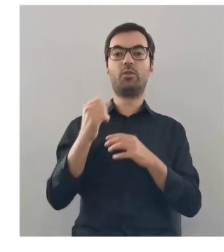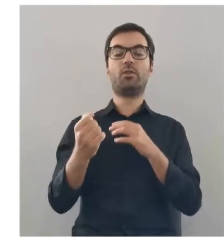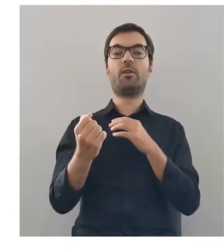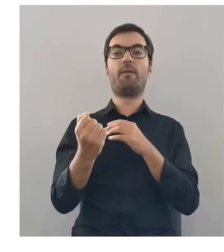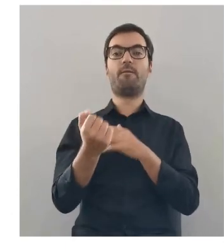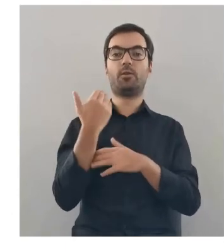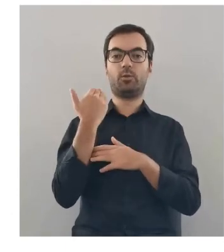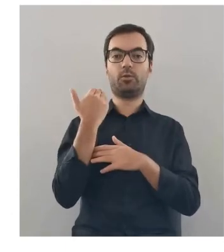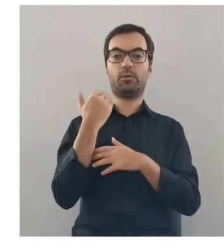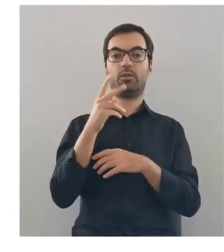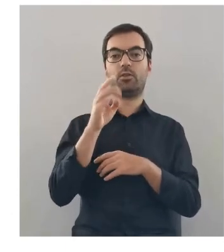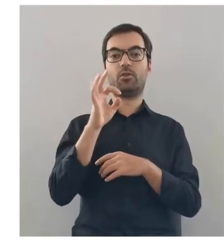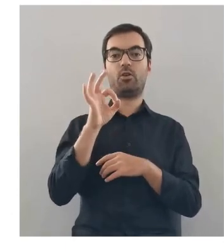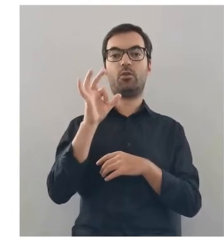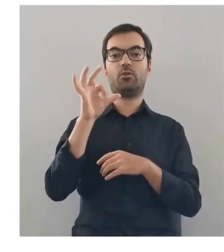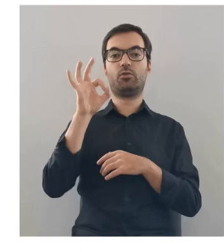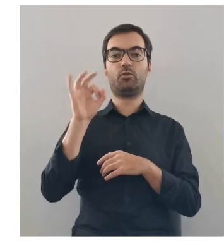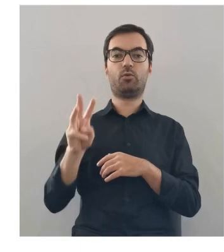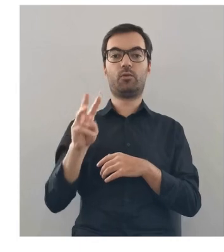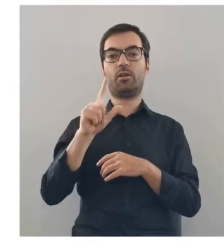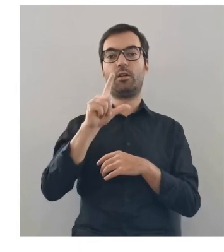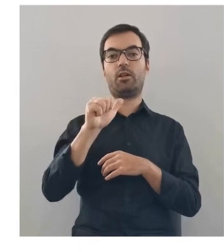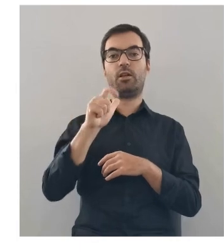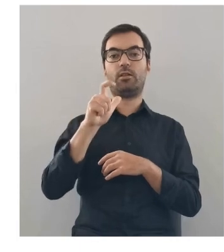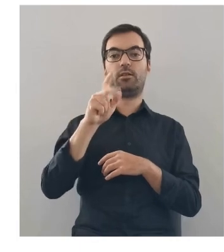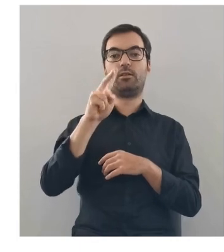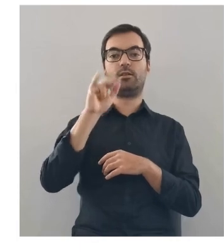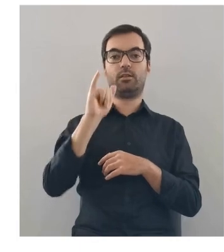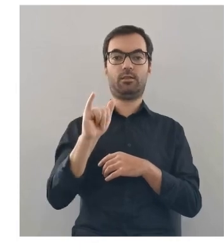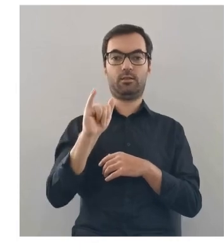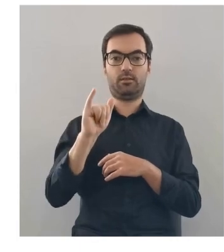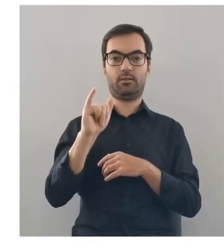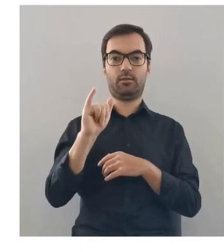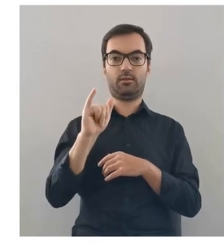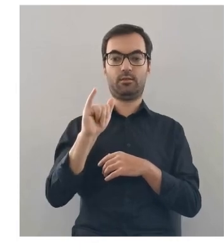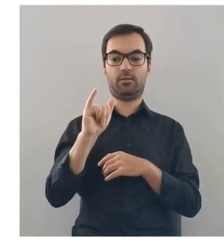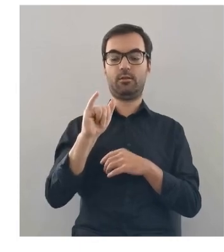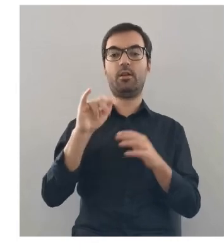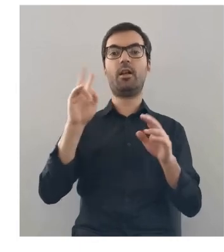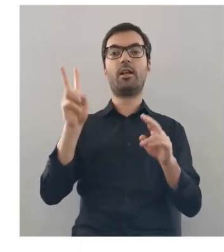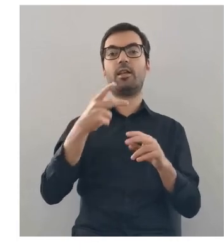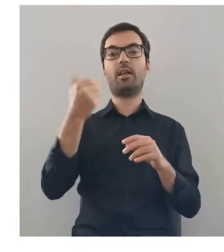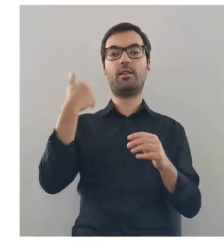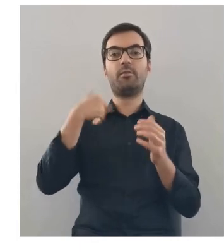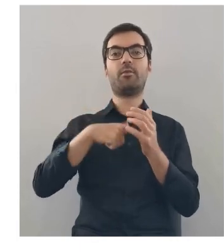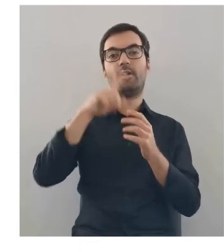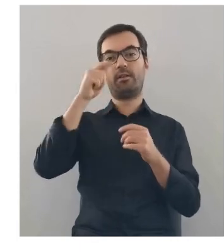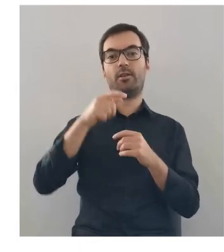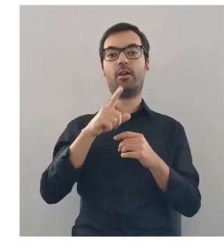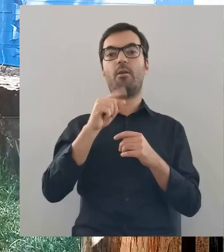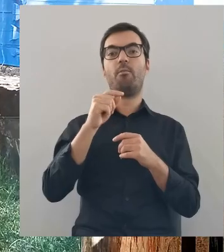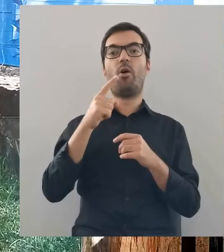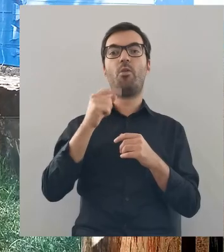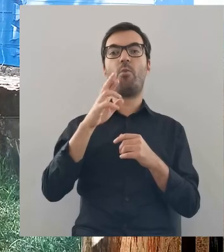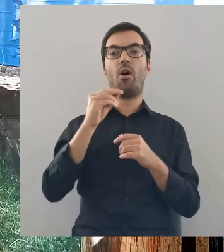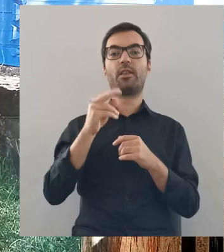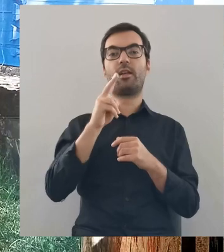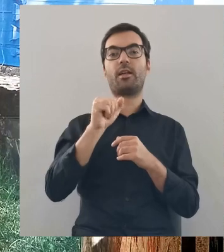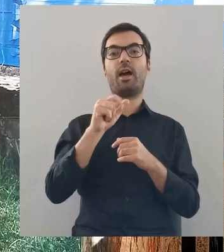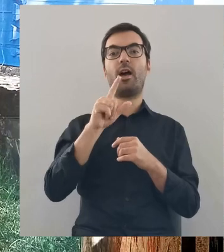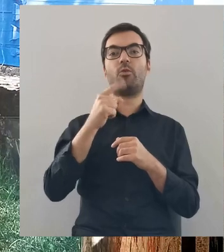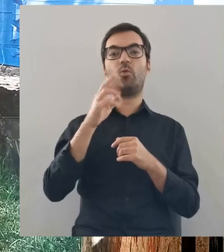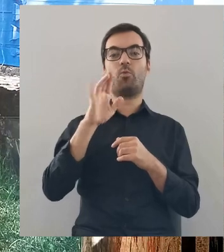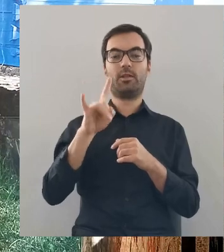północny wschód od Kosowa-Lackiego. I kiedyś nosiła w ogóle nazwę podborne